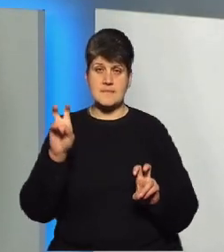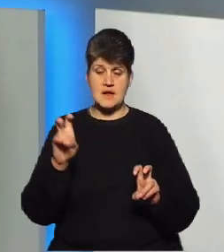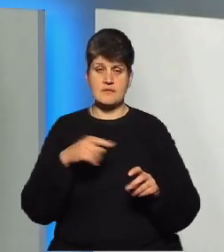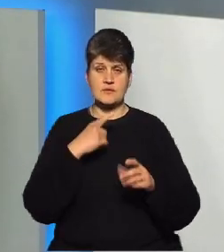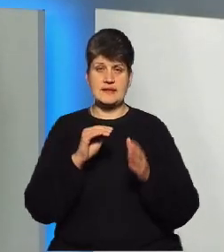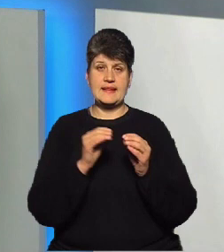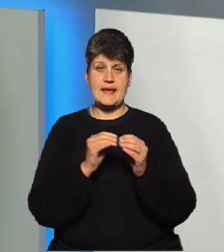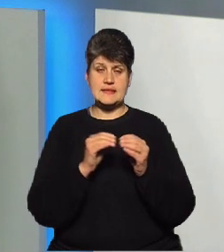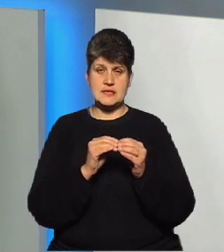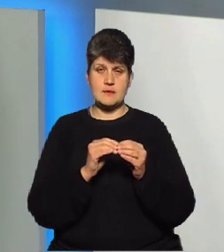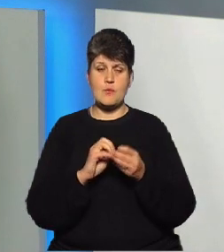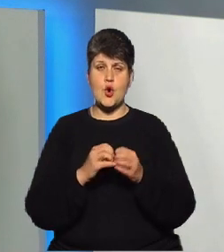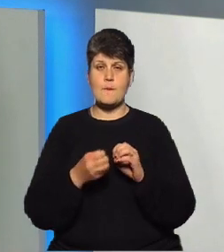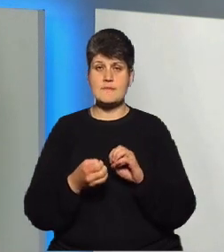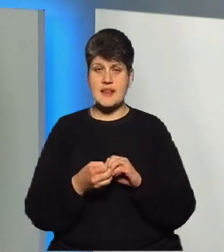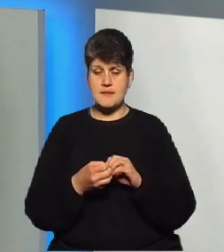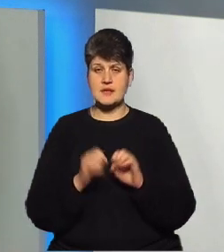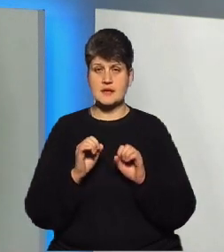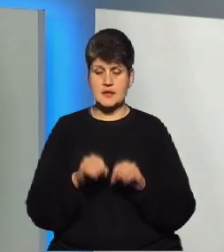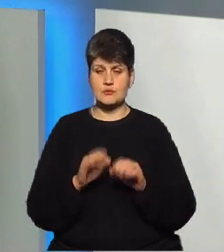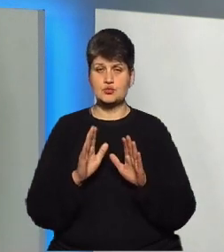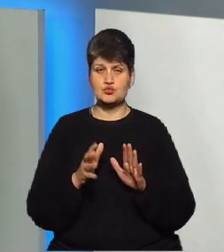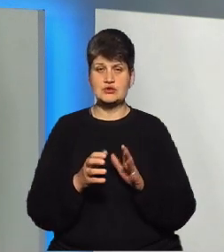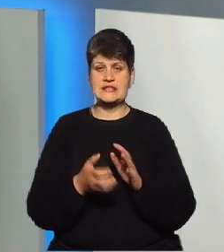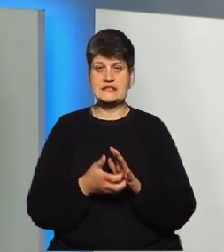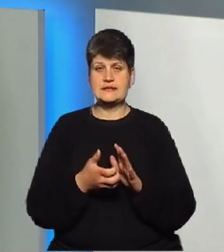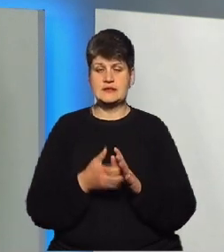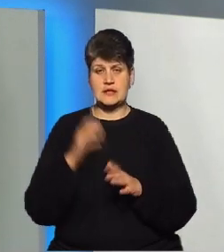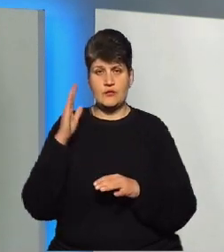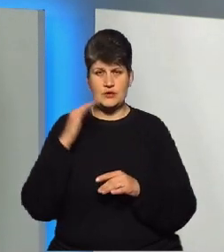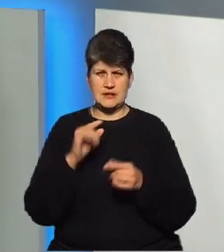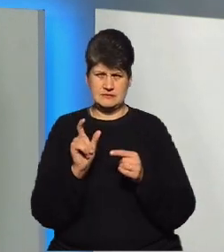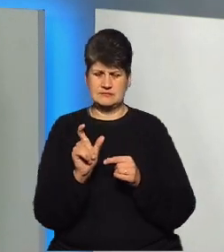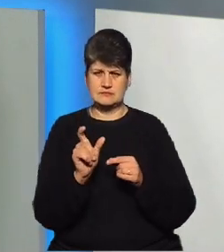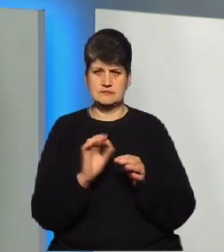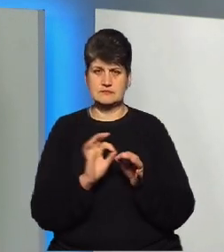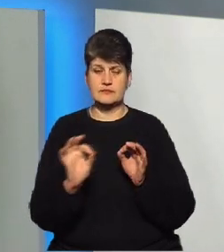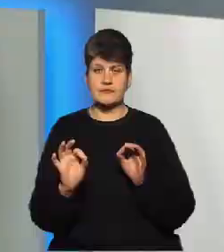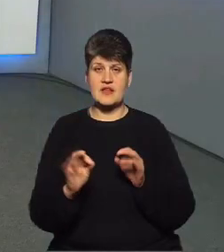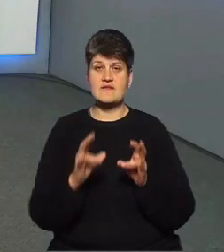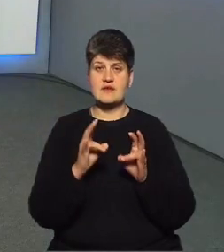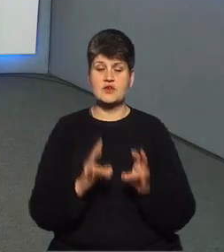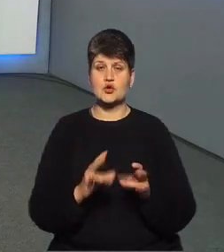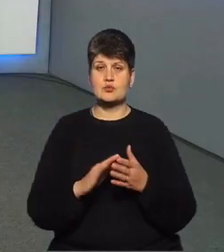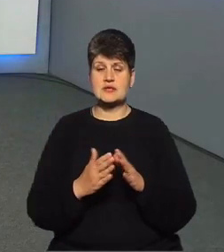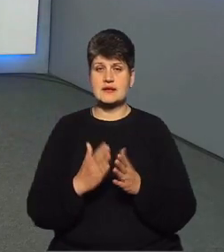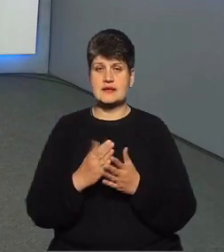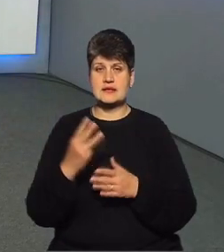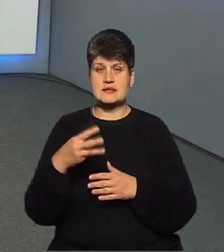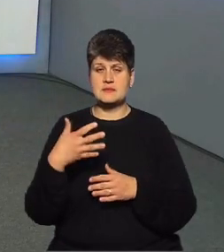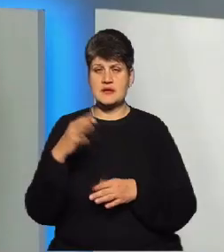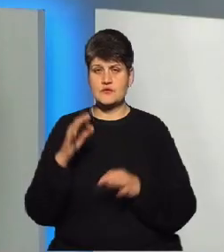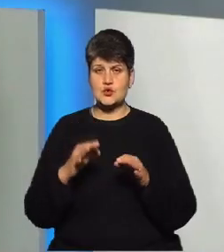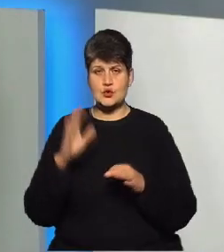водній галузі, які можуть привзвести до дефіциту води. І, зокрема, коротка цитата, в аварійному стані перебуває 35% водопровідних